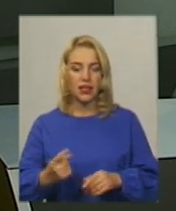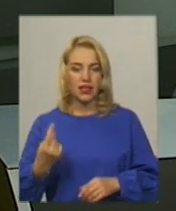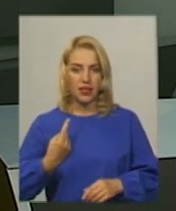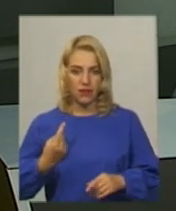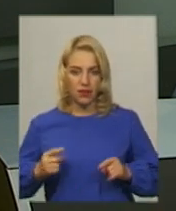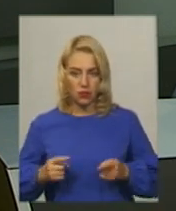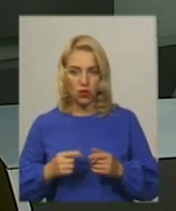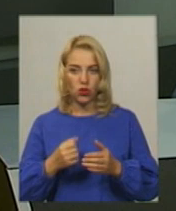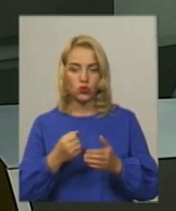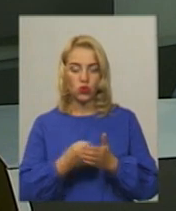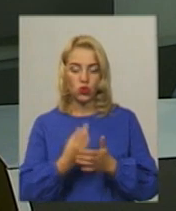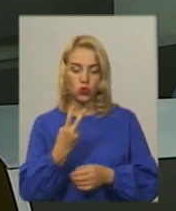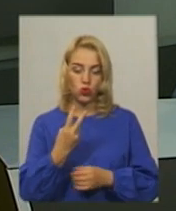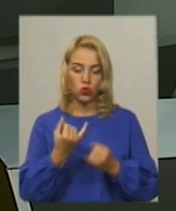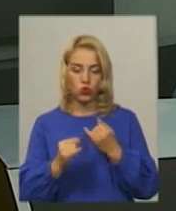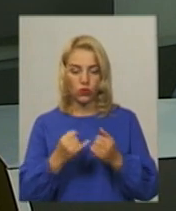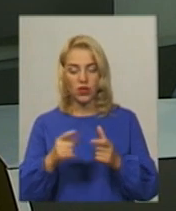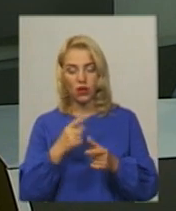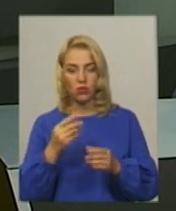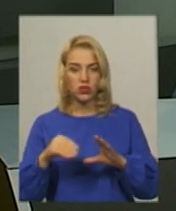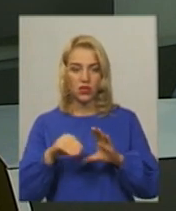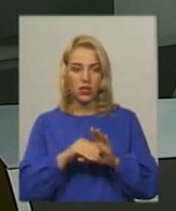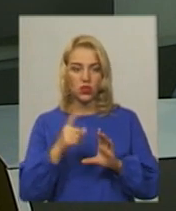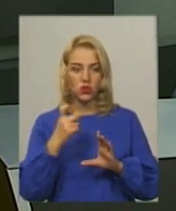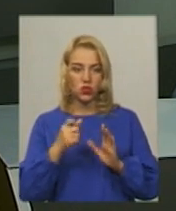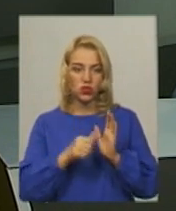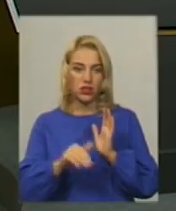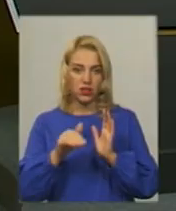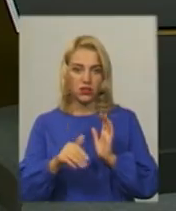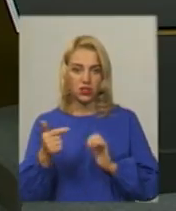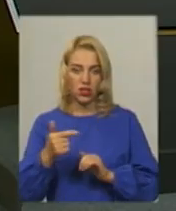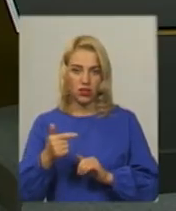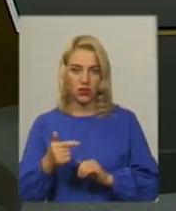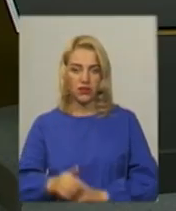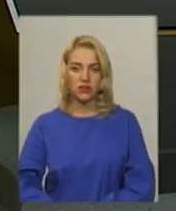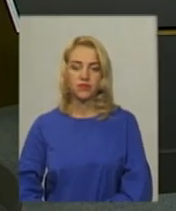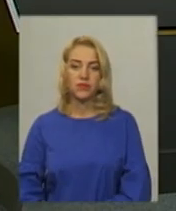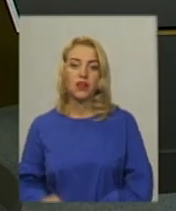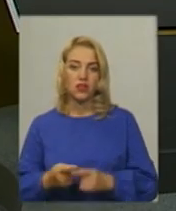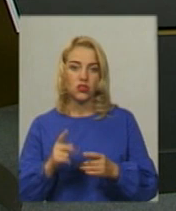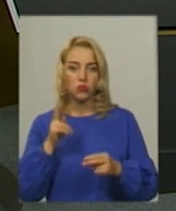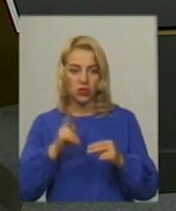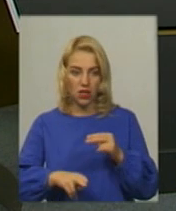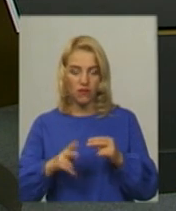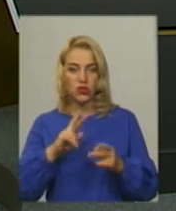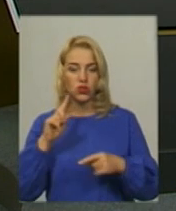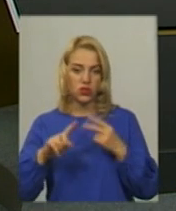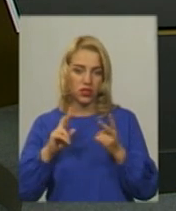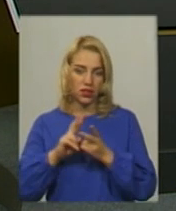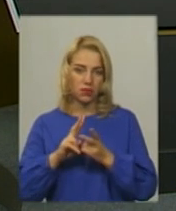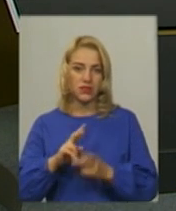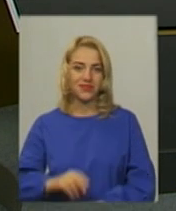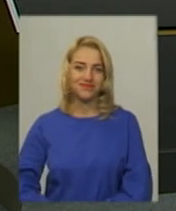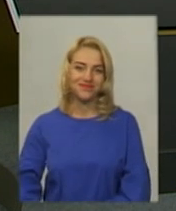цього року або за става 160 тисяч 560 гривень На цьому наш випад завершено, зустрінемося о 20